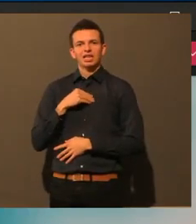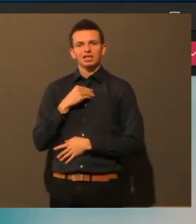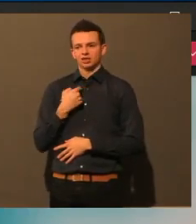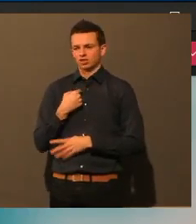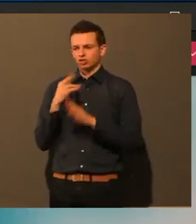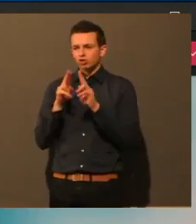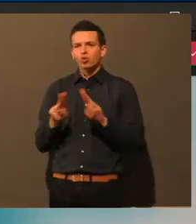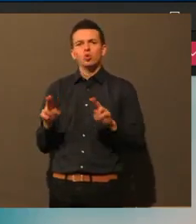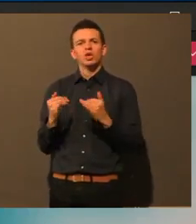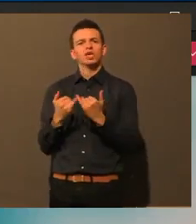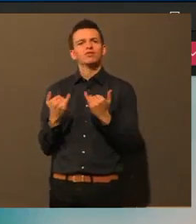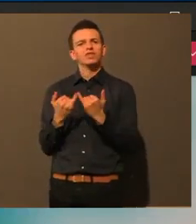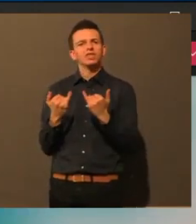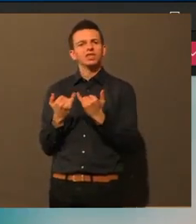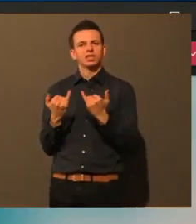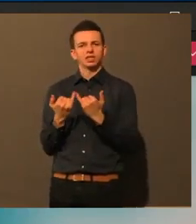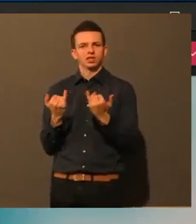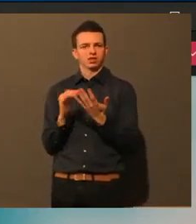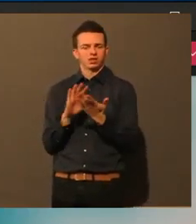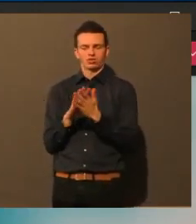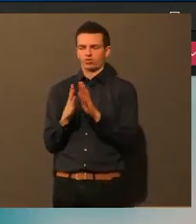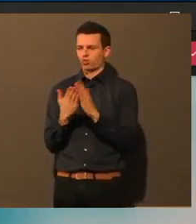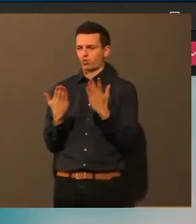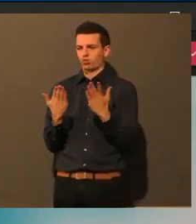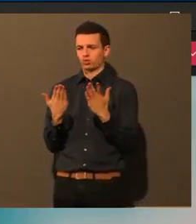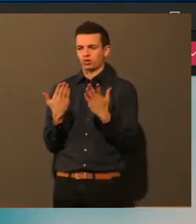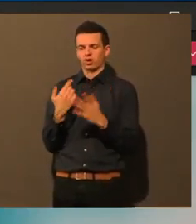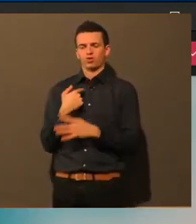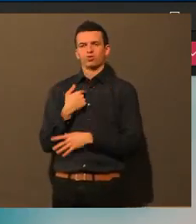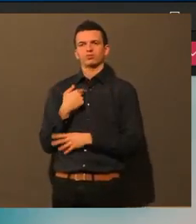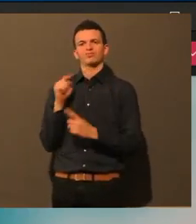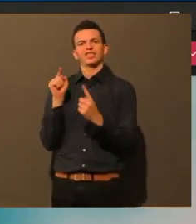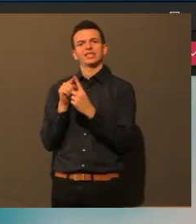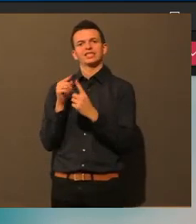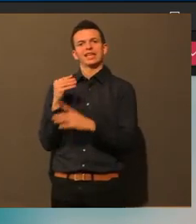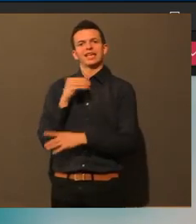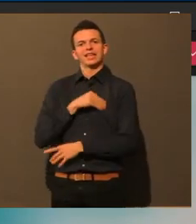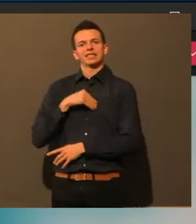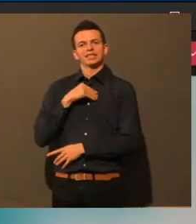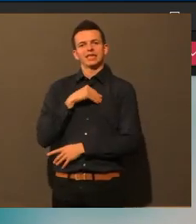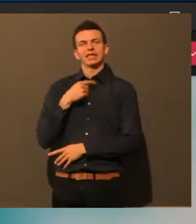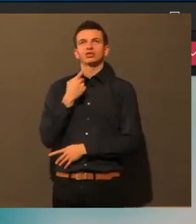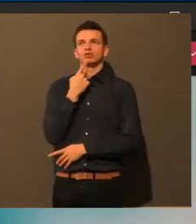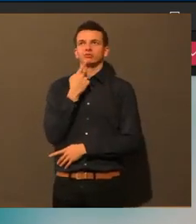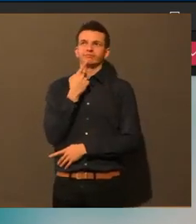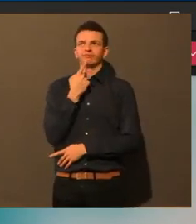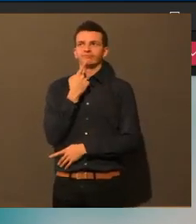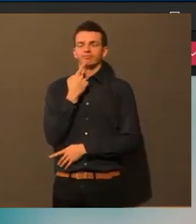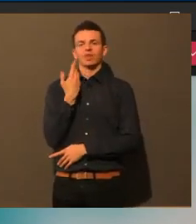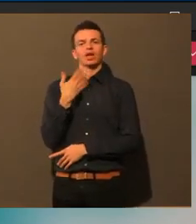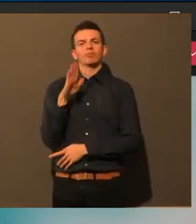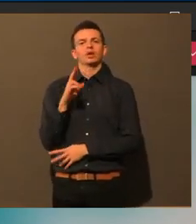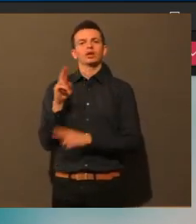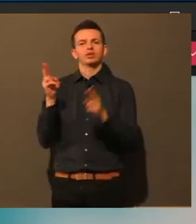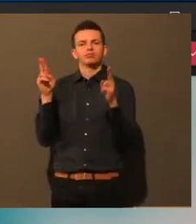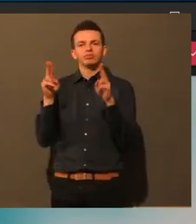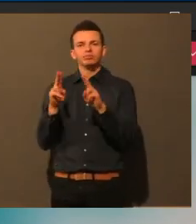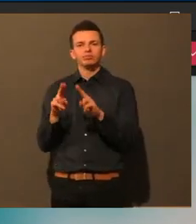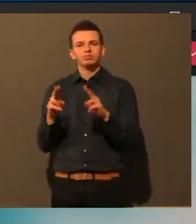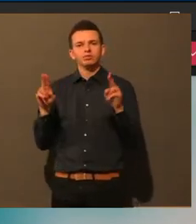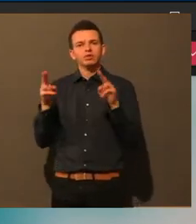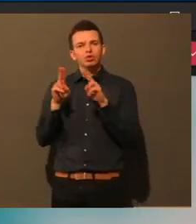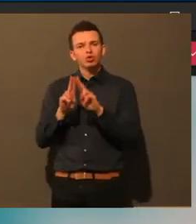Akupressur, dass jeder sich selbst auch seelisch ein bisschen, ja, runterbringen kann, weil ich denke, wenn die geistige